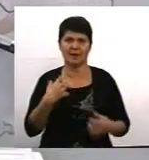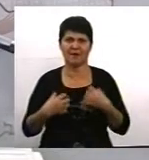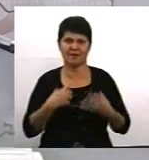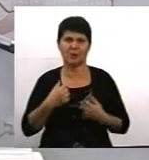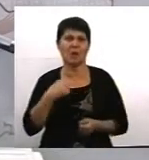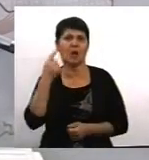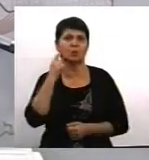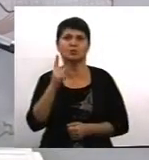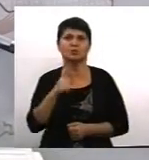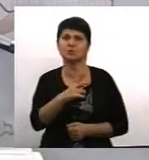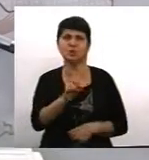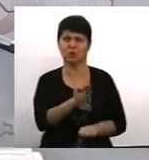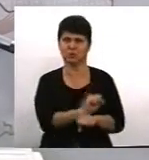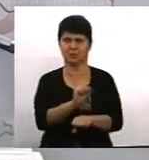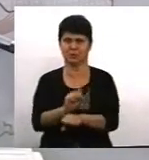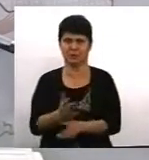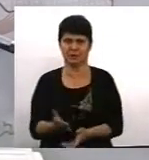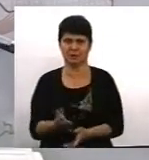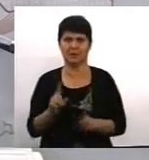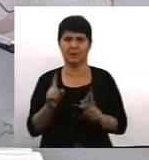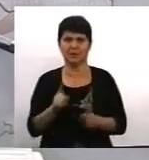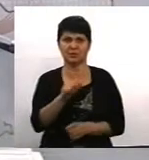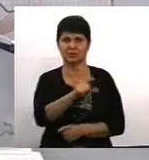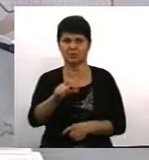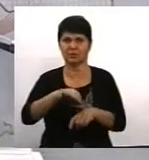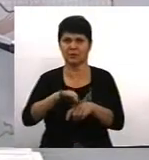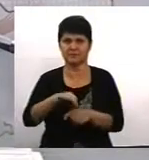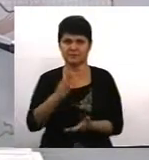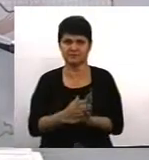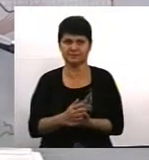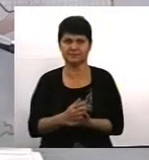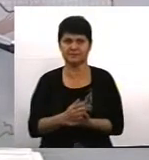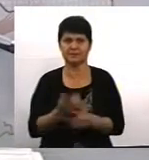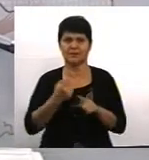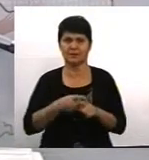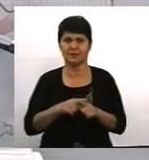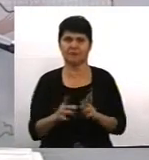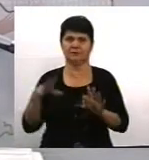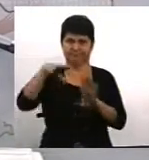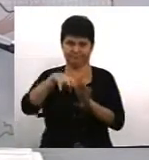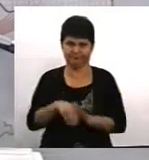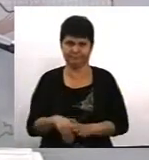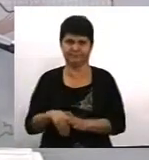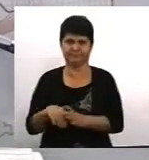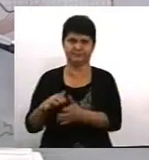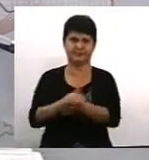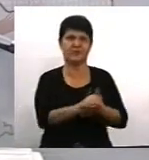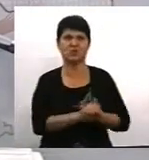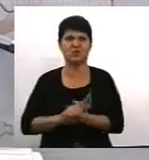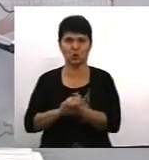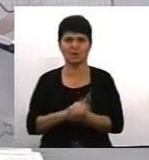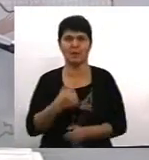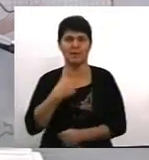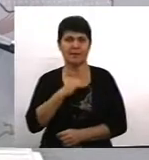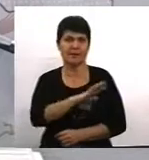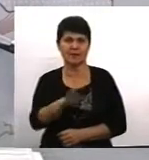чому не зупиняється. Тому що воно легітимізується, це насильство. Воно легітимізується в соціумі. Я не думаю, що для